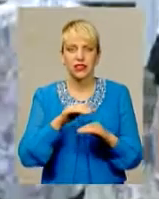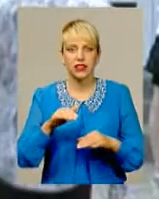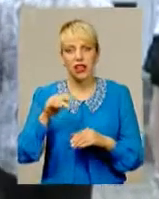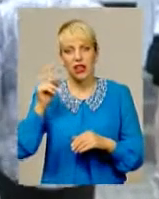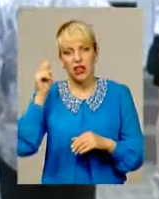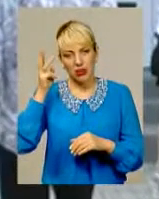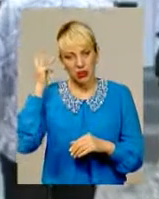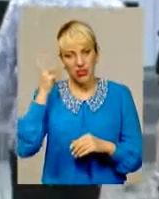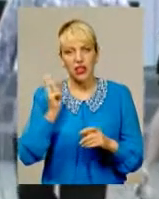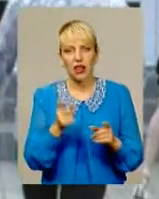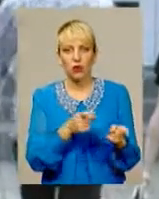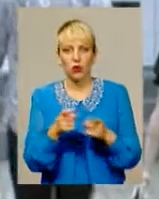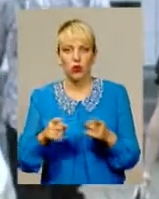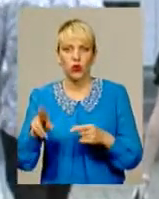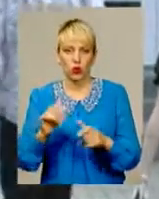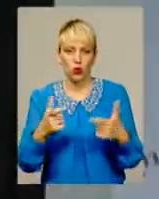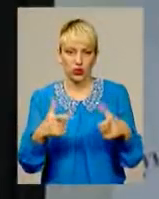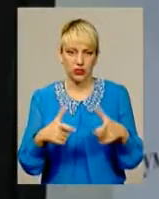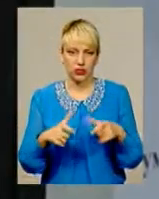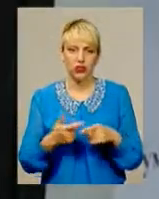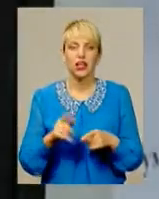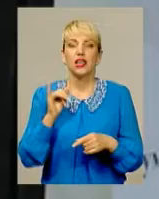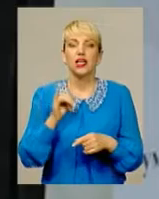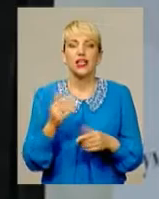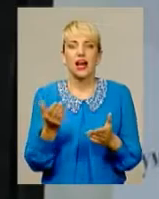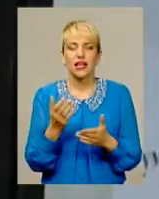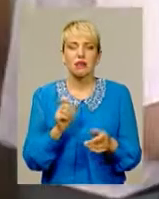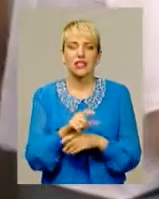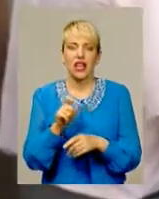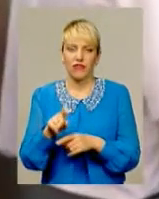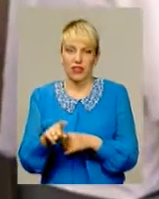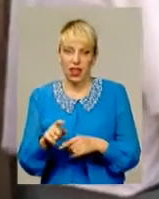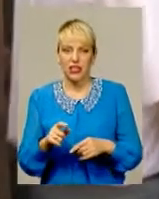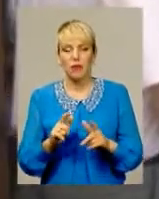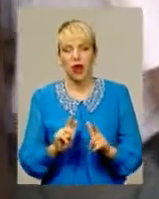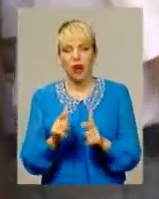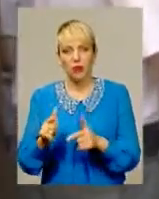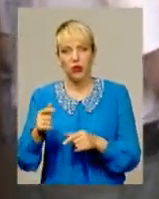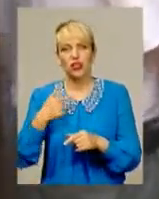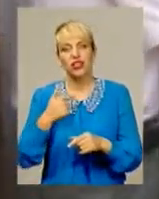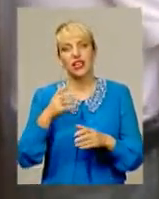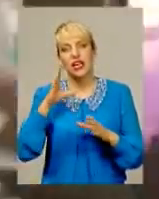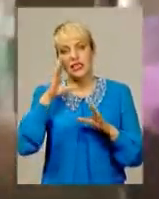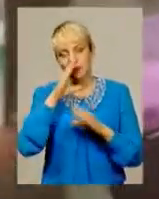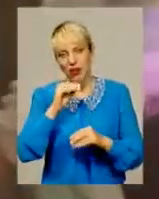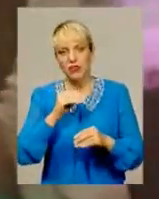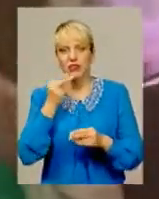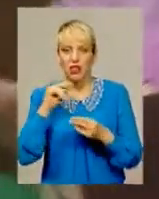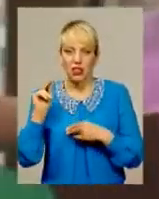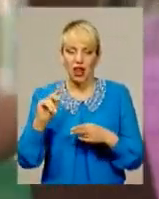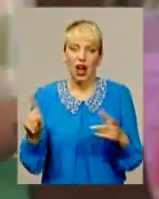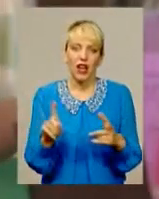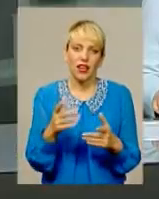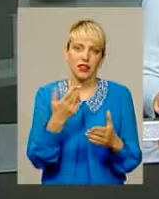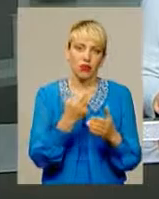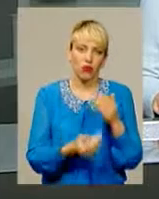підготували учнів до тестування. Про те, із якими завданнями абітурієнти краю справились найкраще, а які предмети провалили,